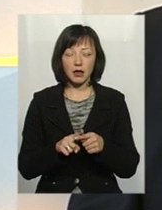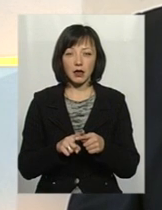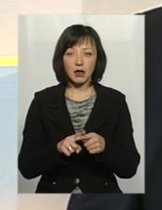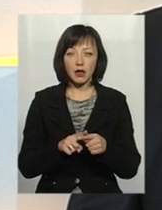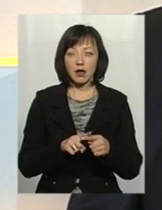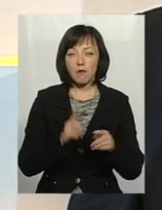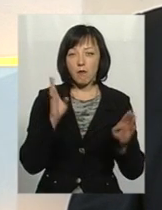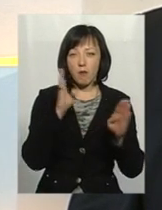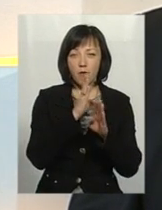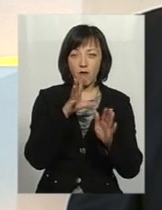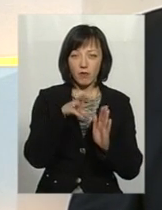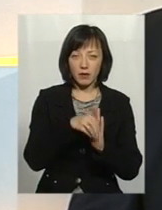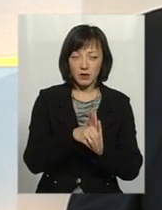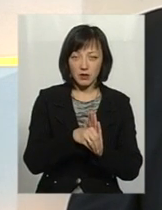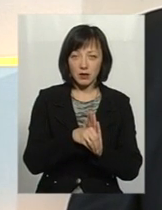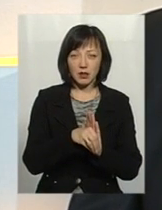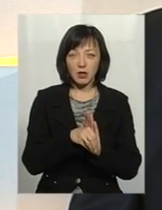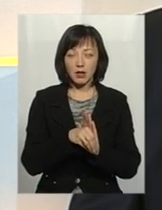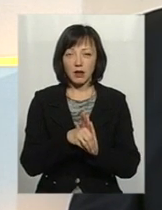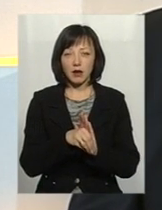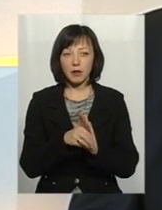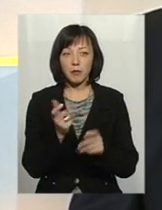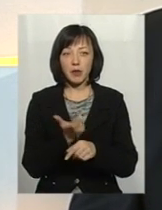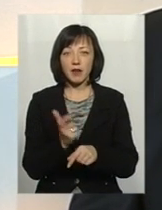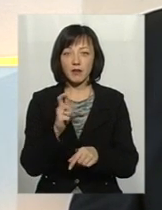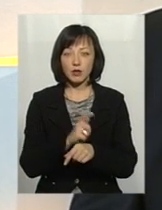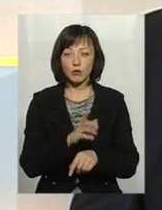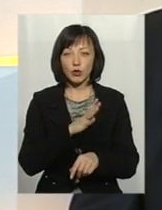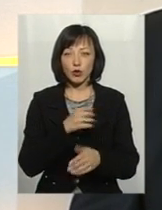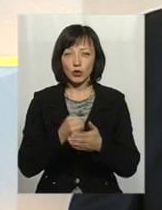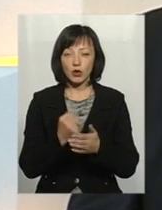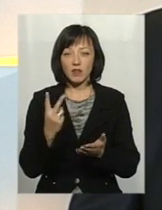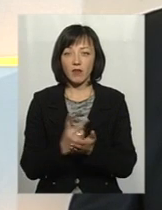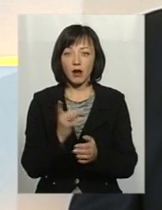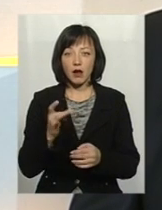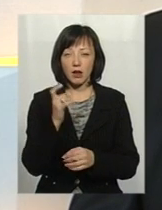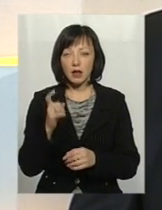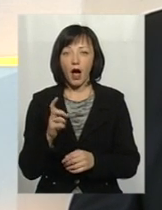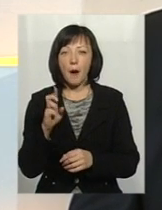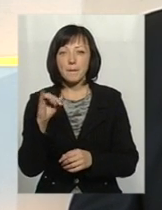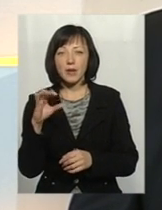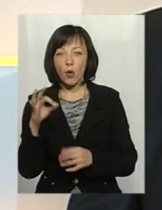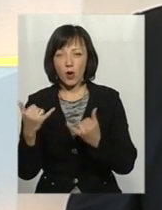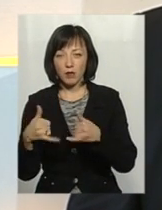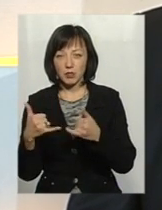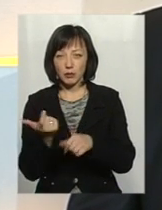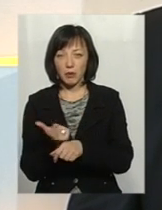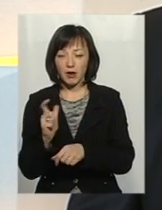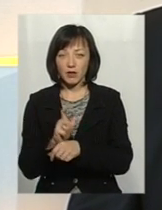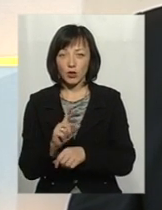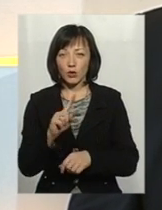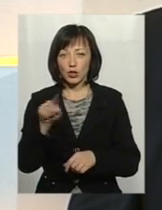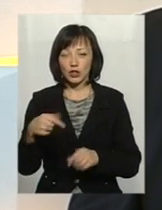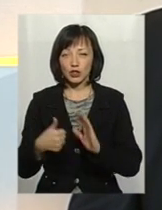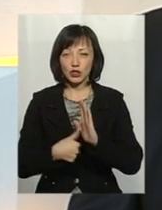споживання кисню. По біохімічному споживання кисню перевищення було до двох разів, по біохімічному було 1